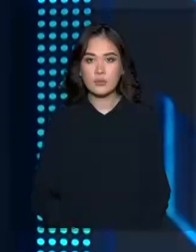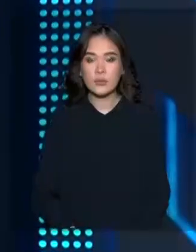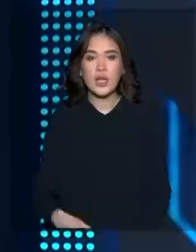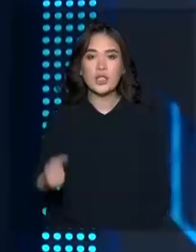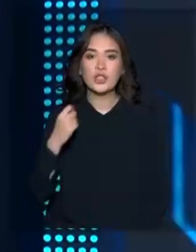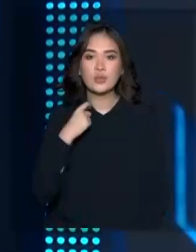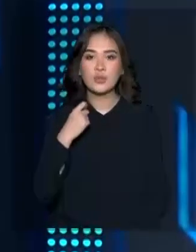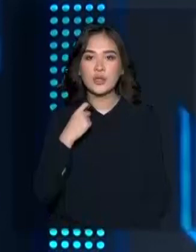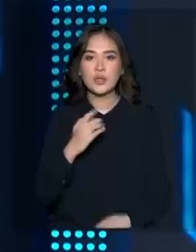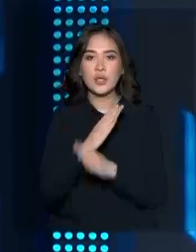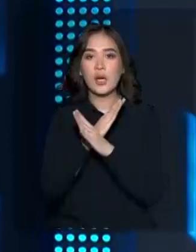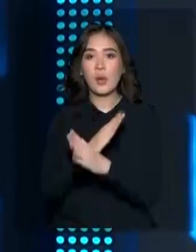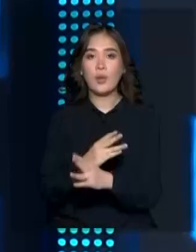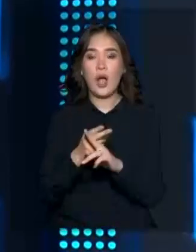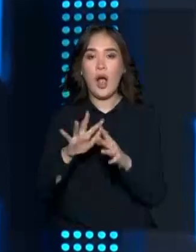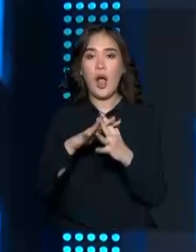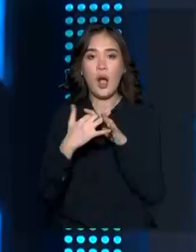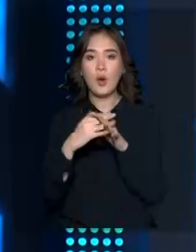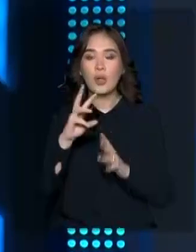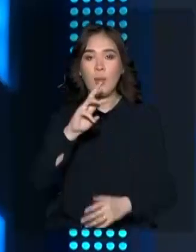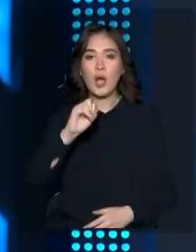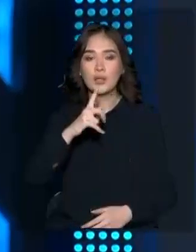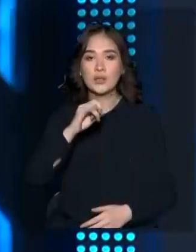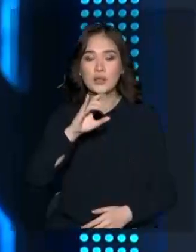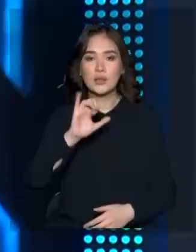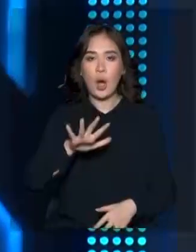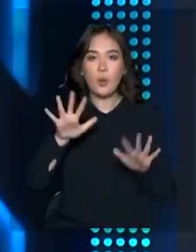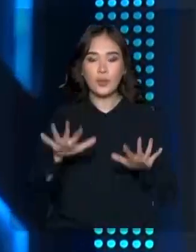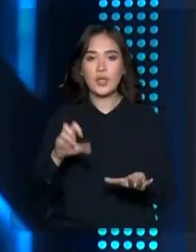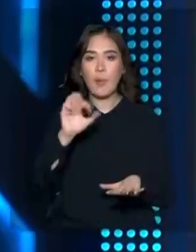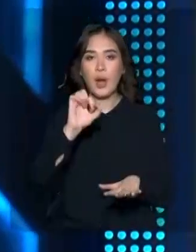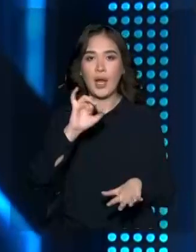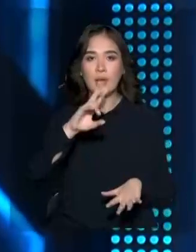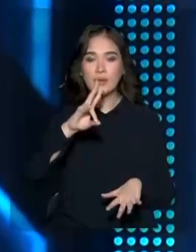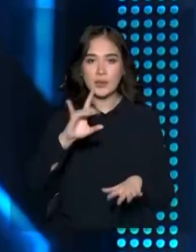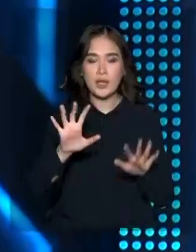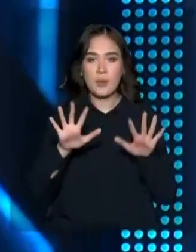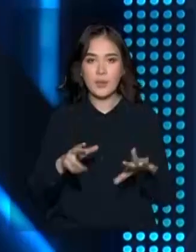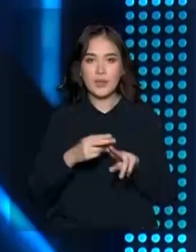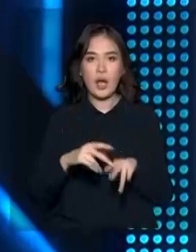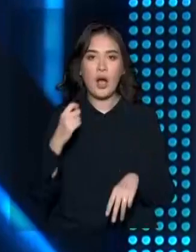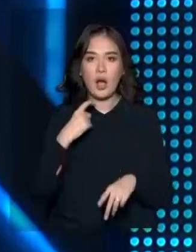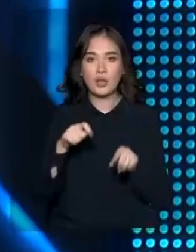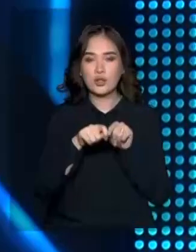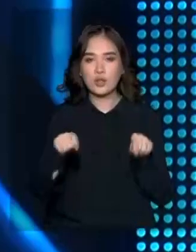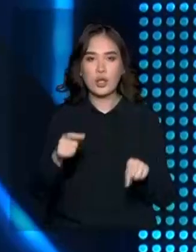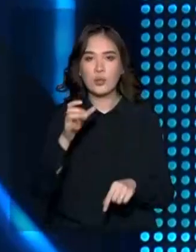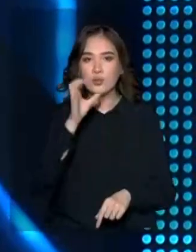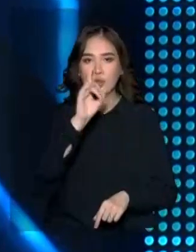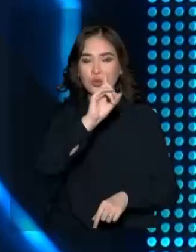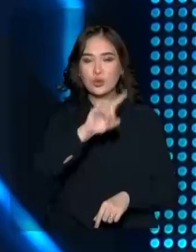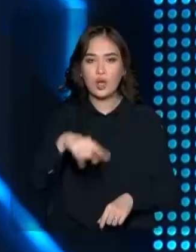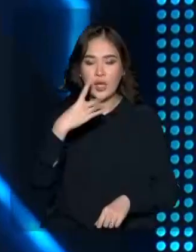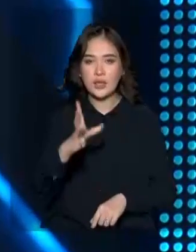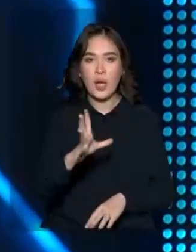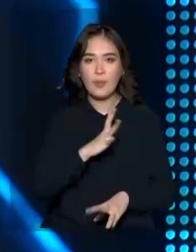Үшімдіктен бастартықа науыл маңғыстауда баянды деп аталатын елдімекен тұрғындары бұдан бұлай арақ, шарап, шпейімізде бекініп отыр.